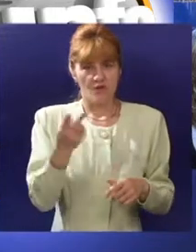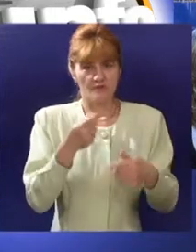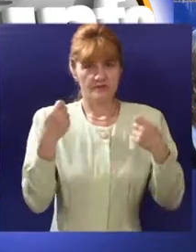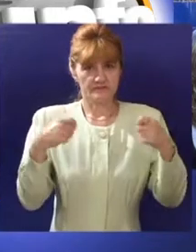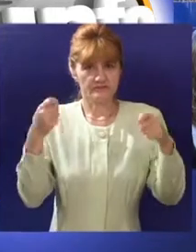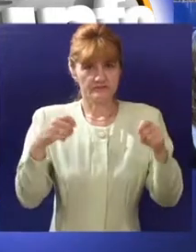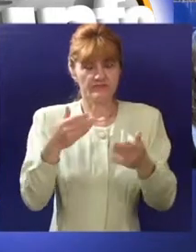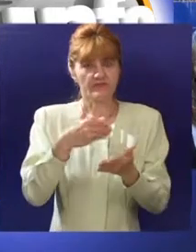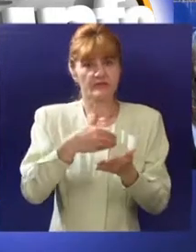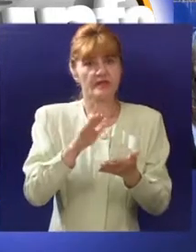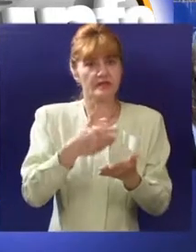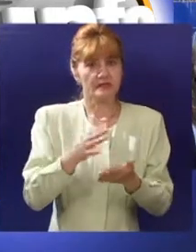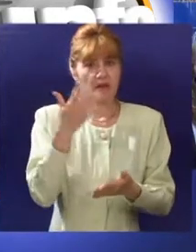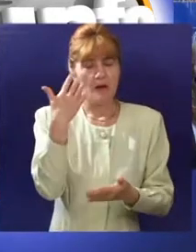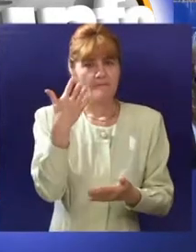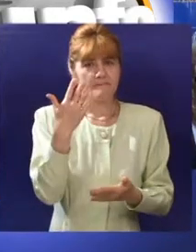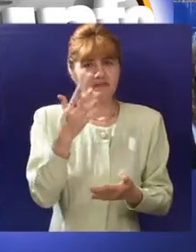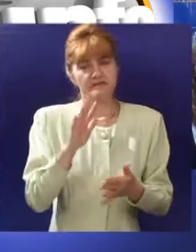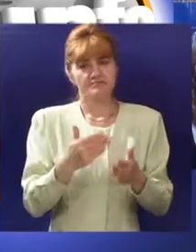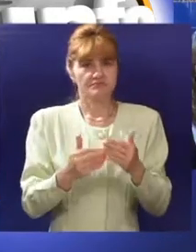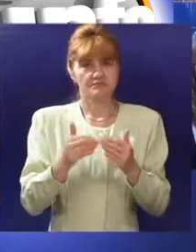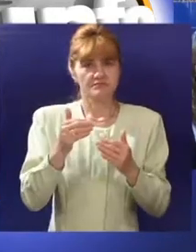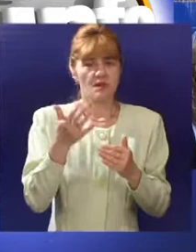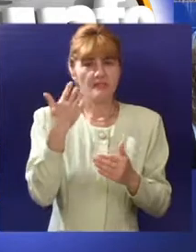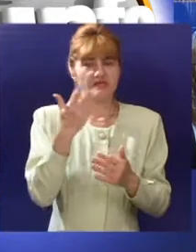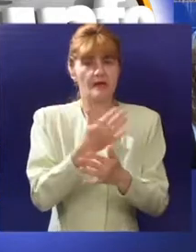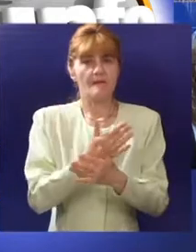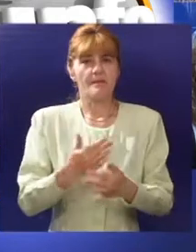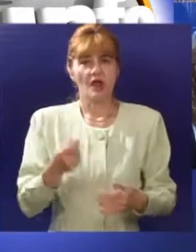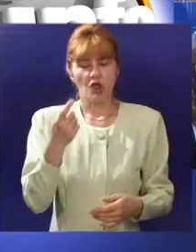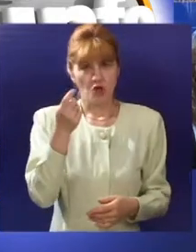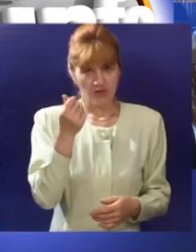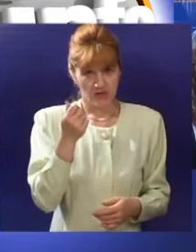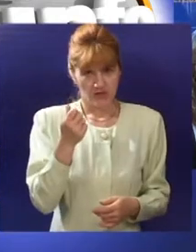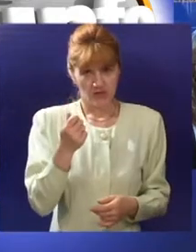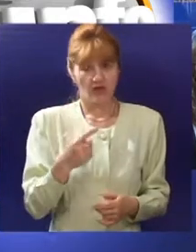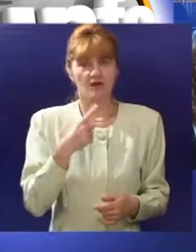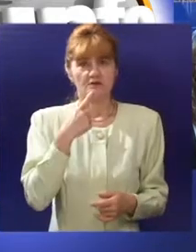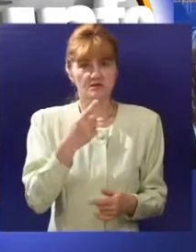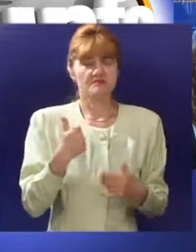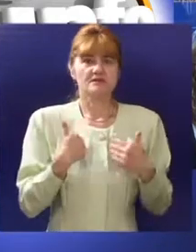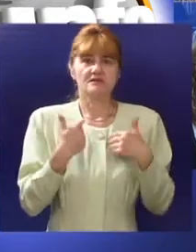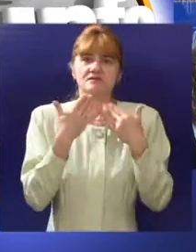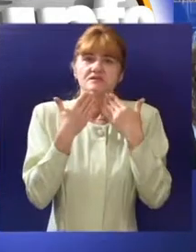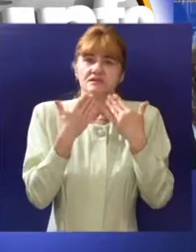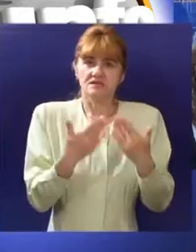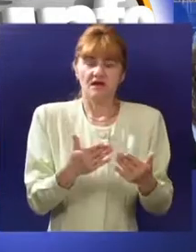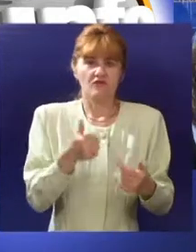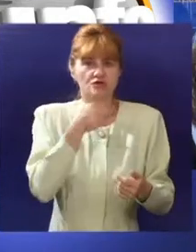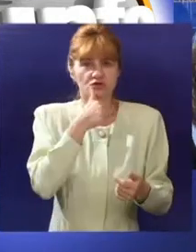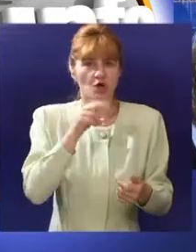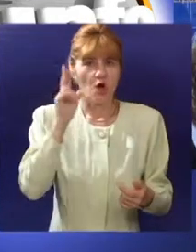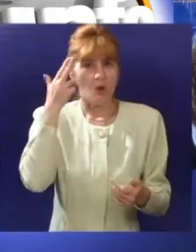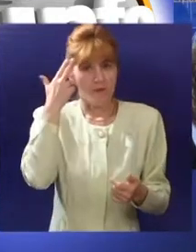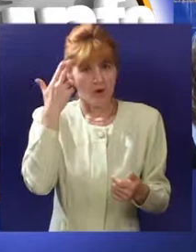ova objekta izdvojilo više od 50 miliona dinara i zahvalan sam poslovodstvu